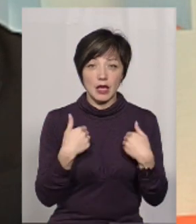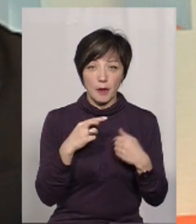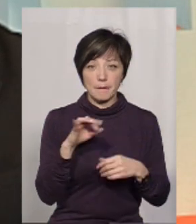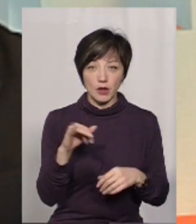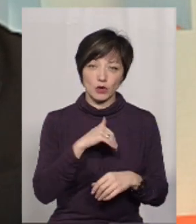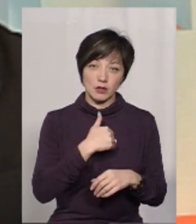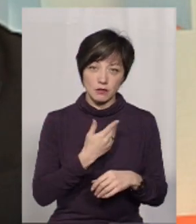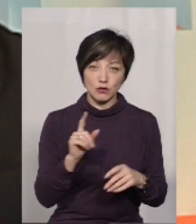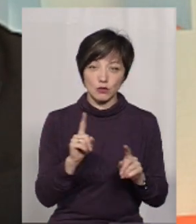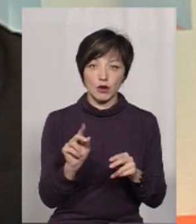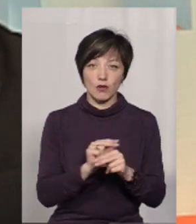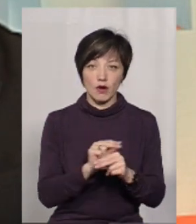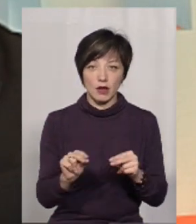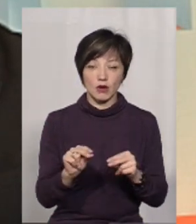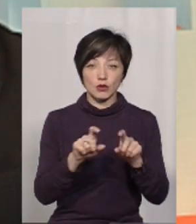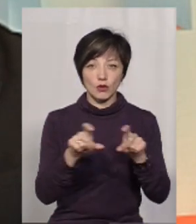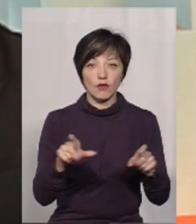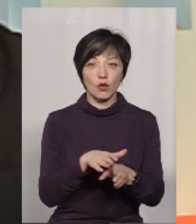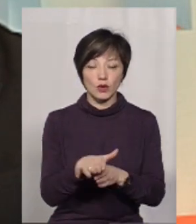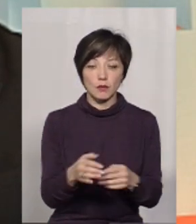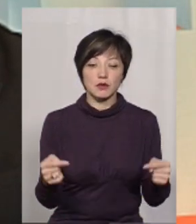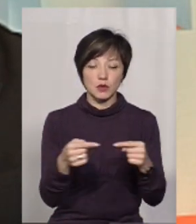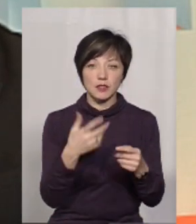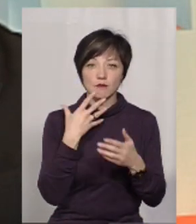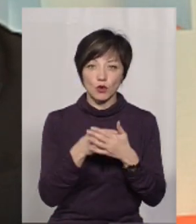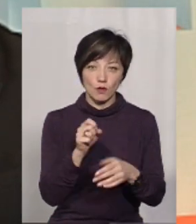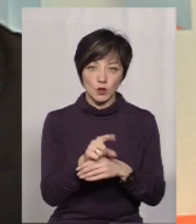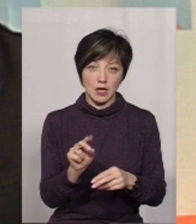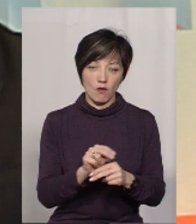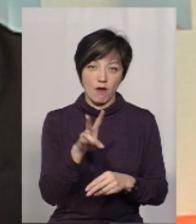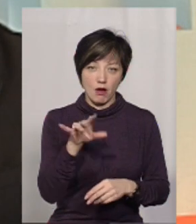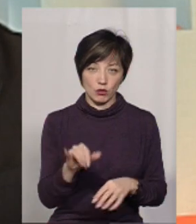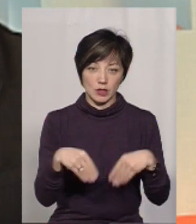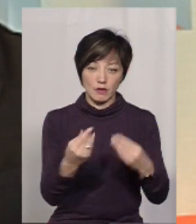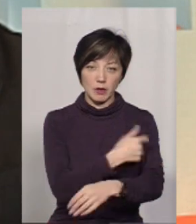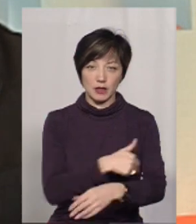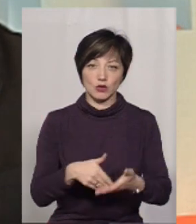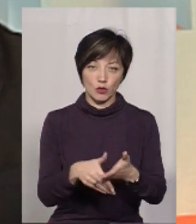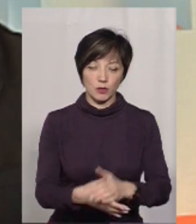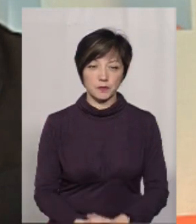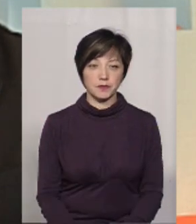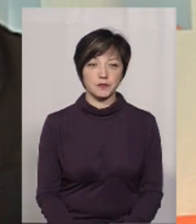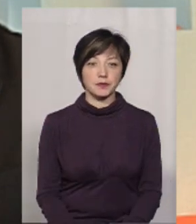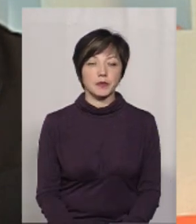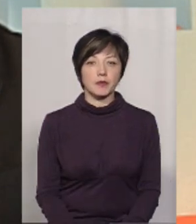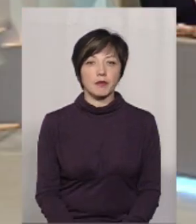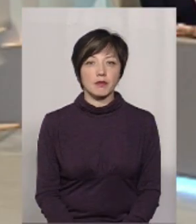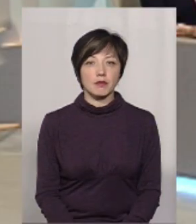Я би, звісно, хотів, щоб лікувальна установа виконувала безпосередньо свою функцію, надавала медичну послугу.